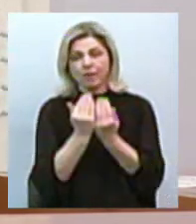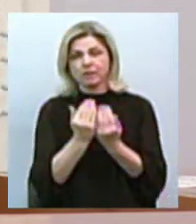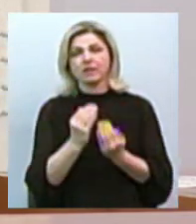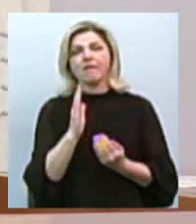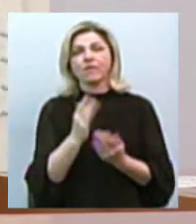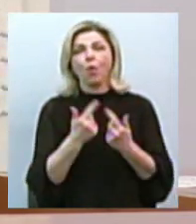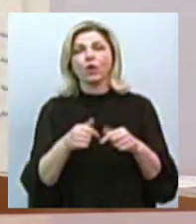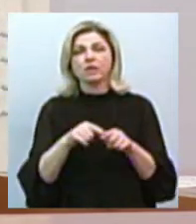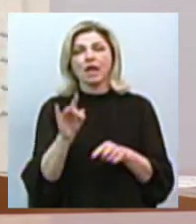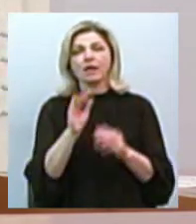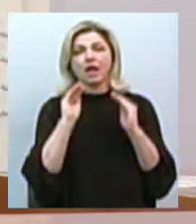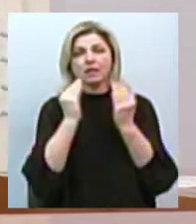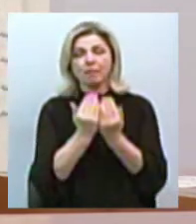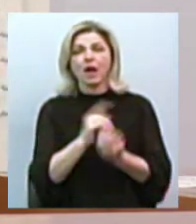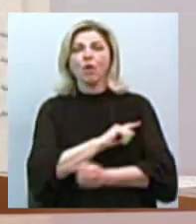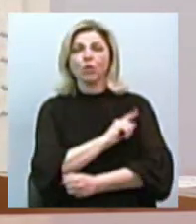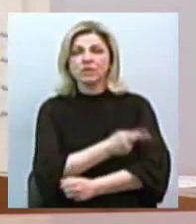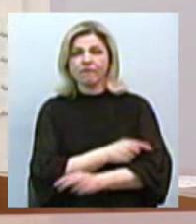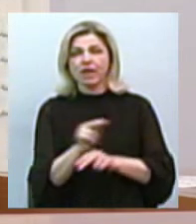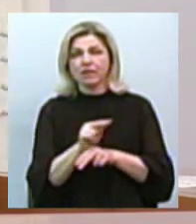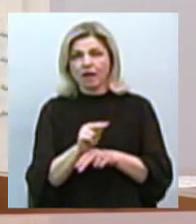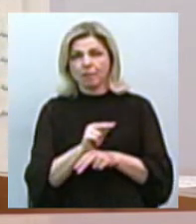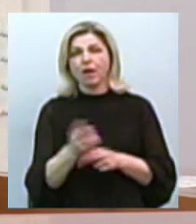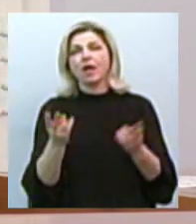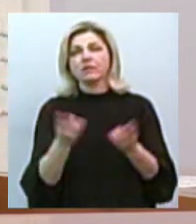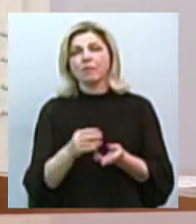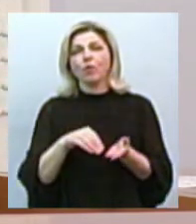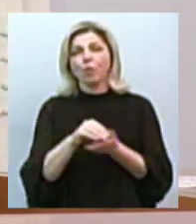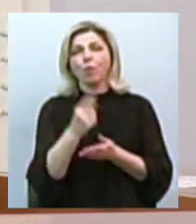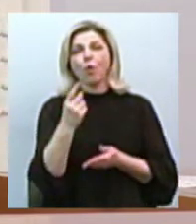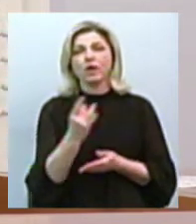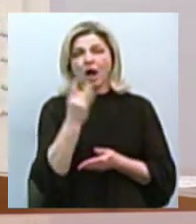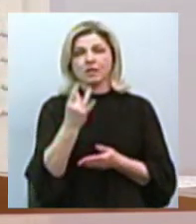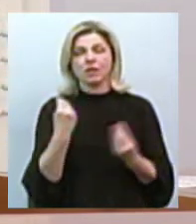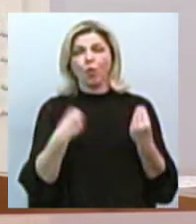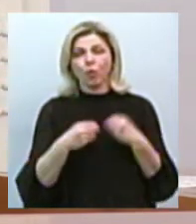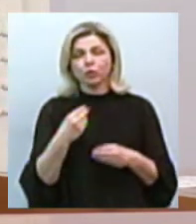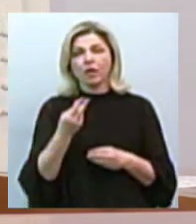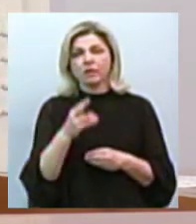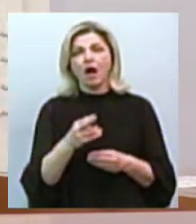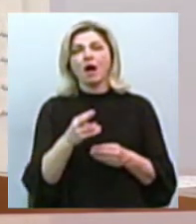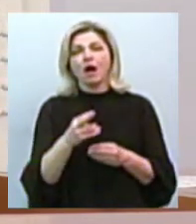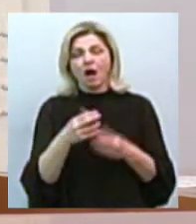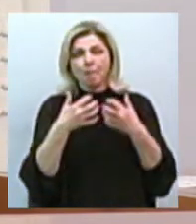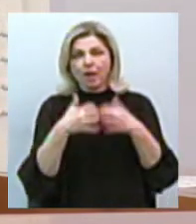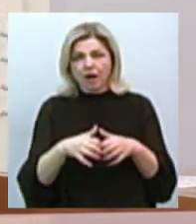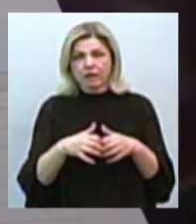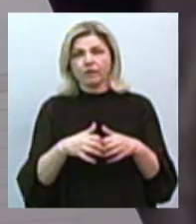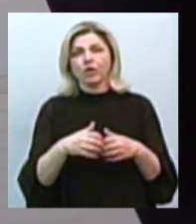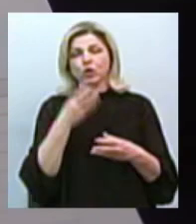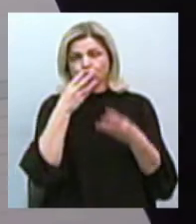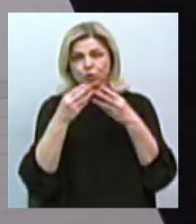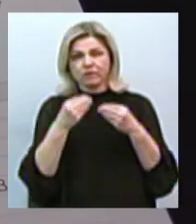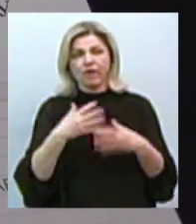реанімації та інтенсивної терапії міських лікарень необхідно придбати одноразові контури для апаратів штучної вентиляції легень.